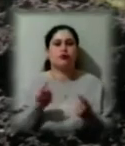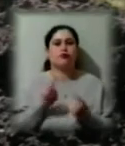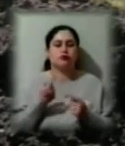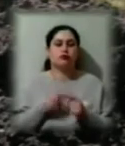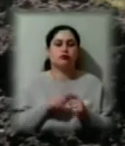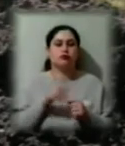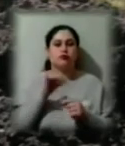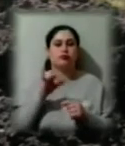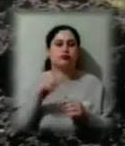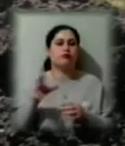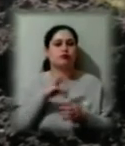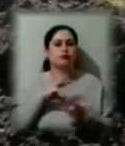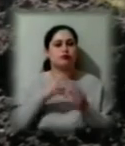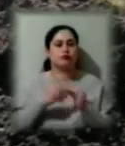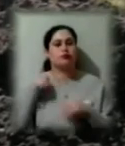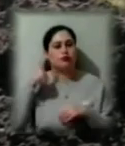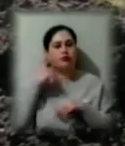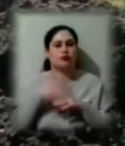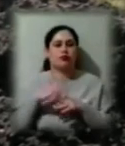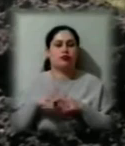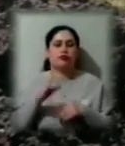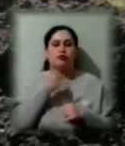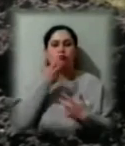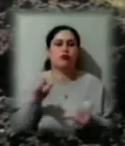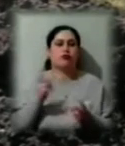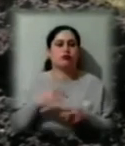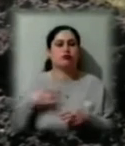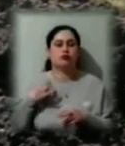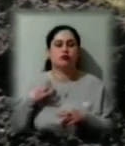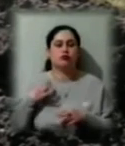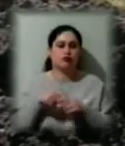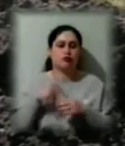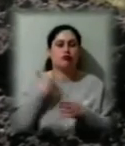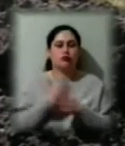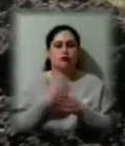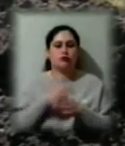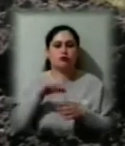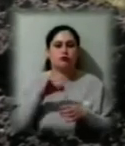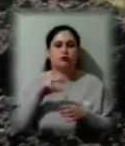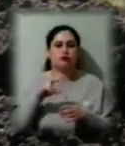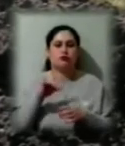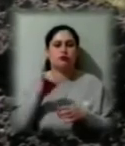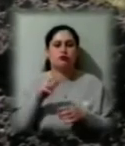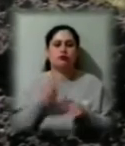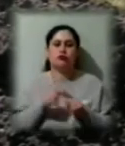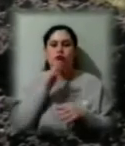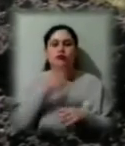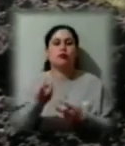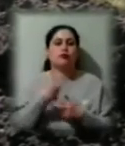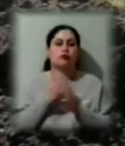не могли лишитись поруч і допомогти Солонцівській сільській раді. Тому, коли вони звернулись, я